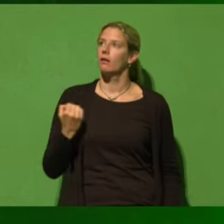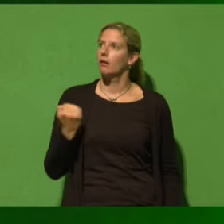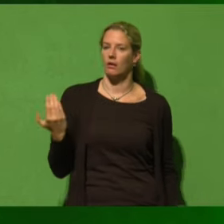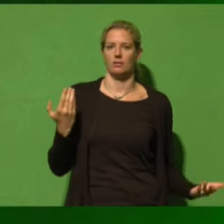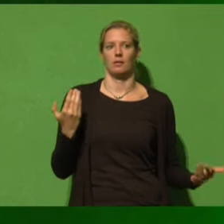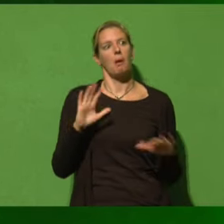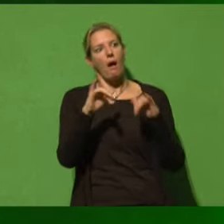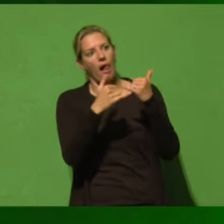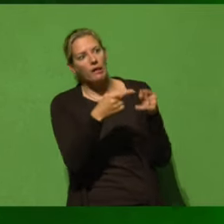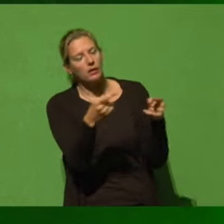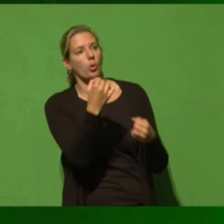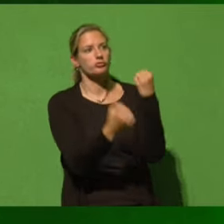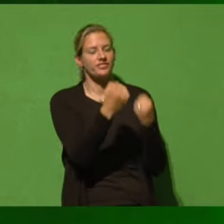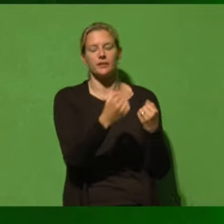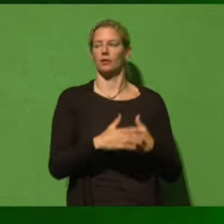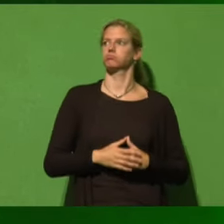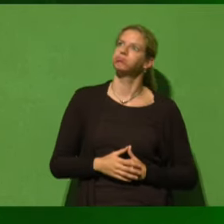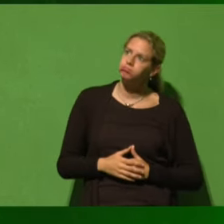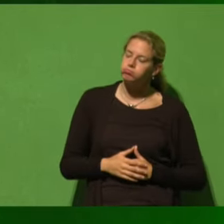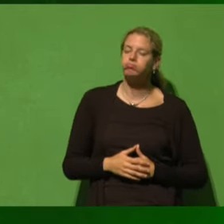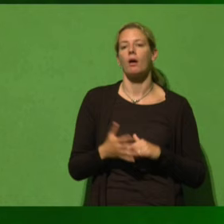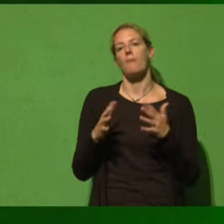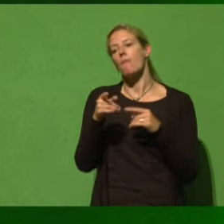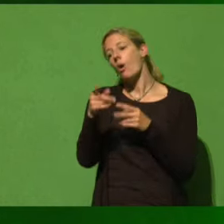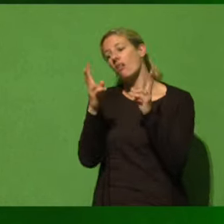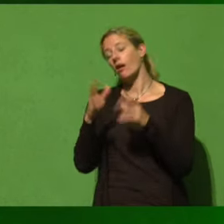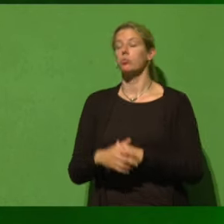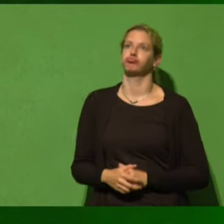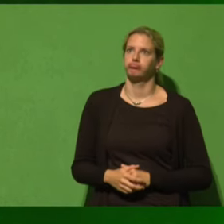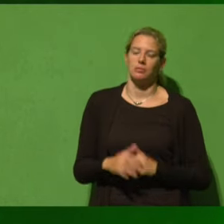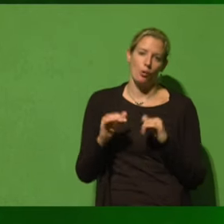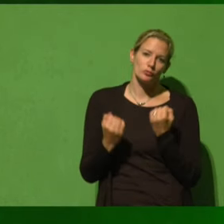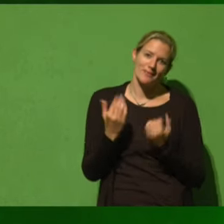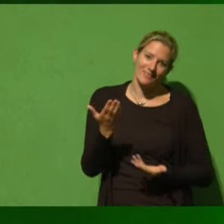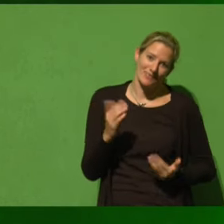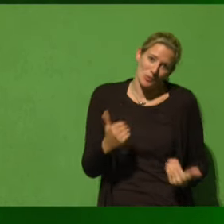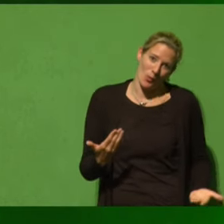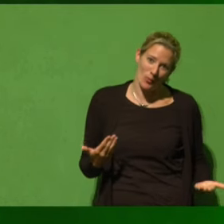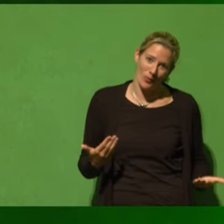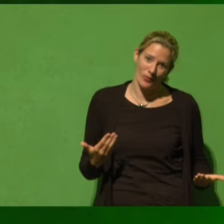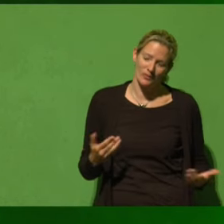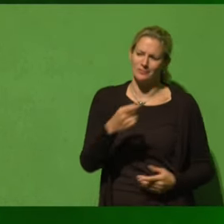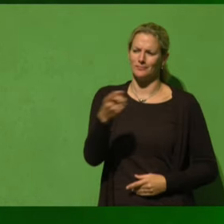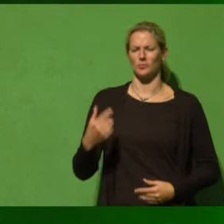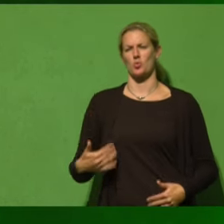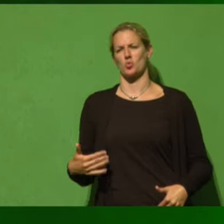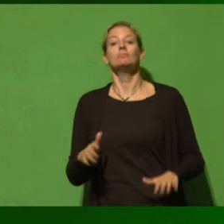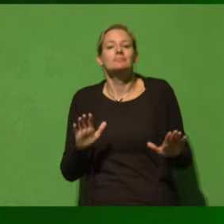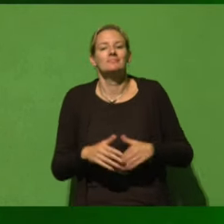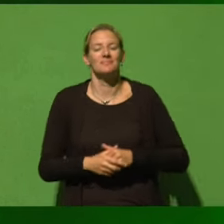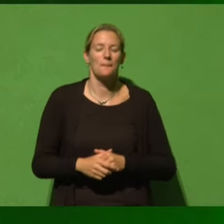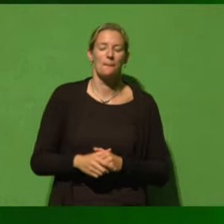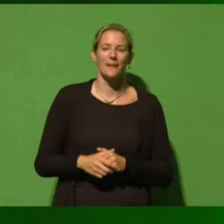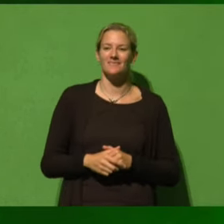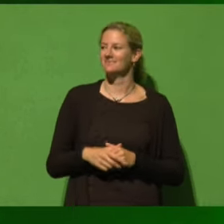mit schwierigen Eltern zu tun, man hat es manchmal auch mit nicht ganz einfachen Lehrern zu tun, aber eine gerechte,